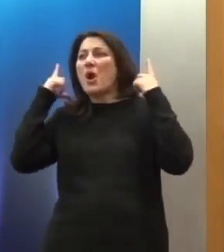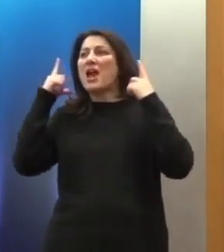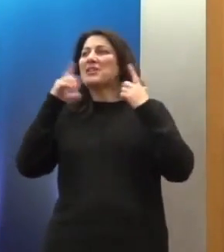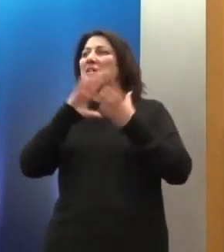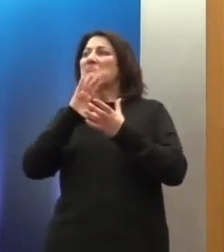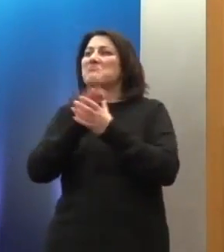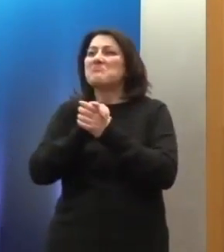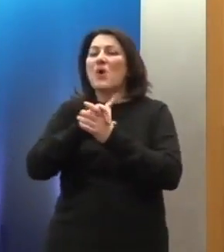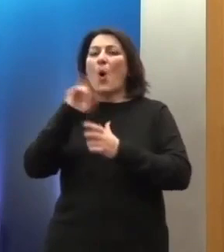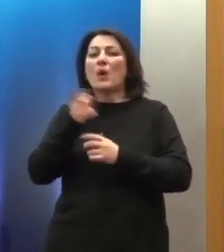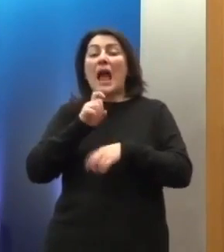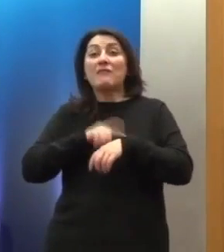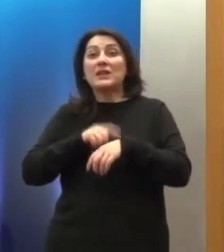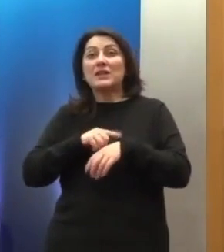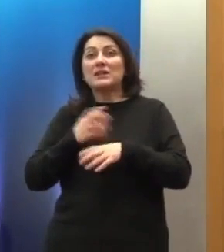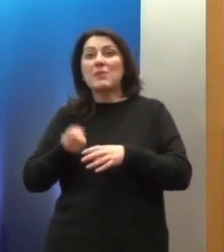πλήττονται.